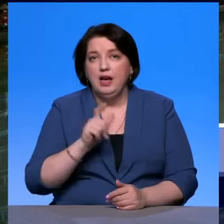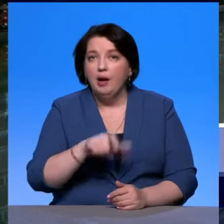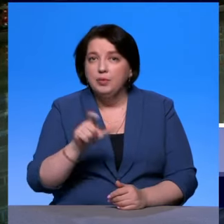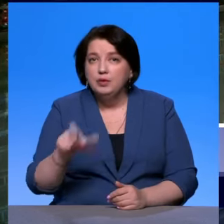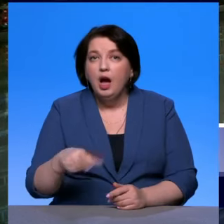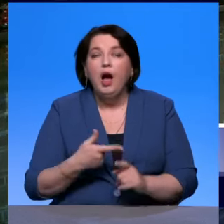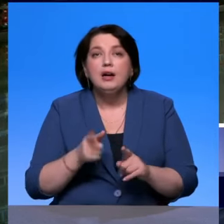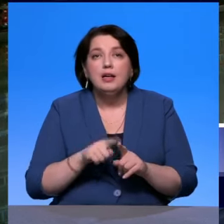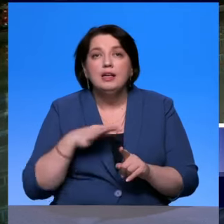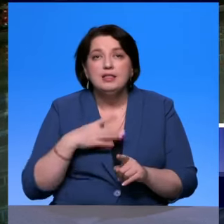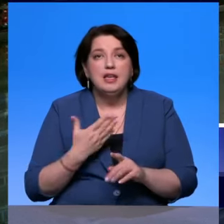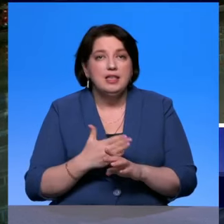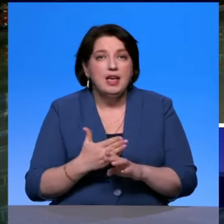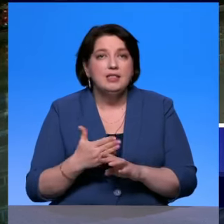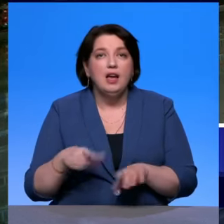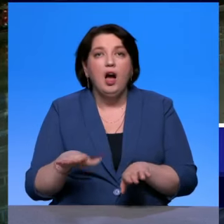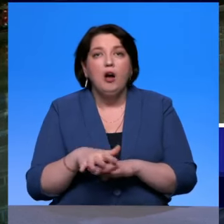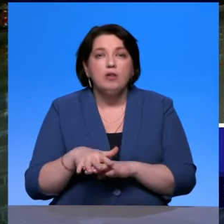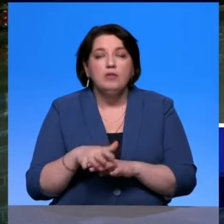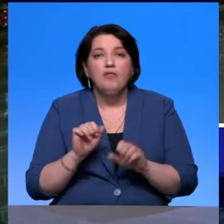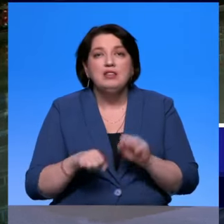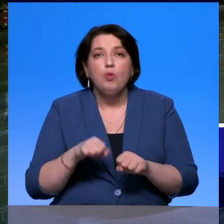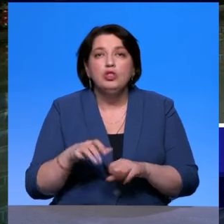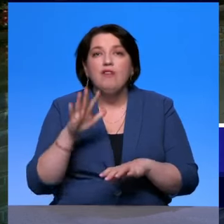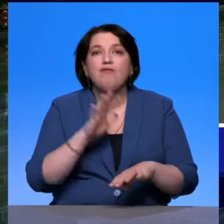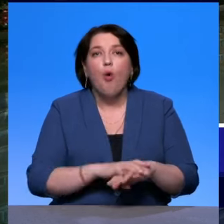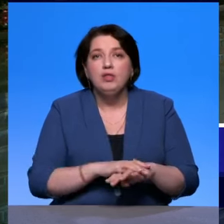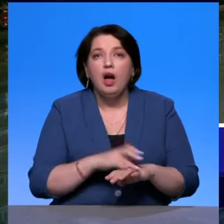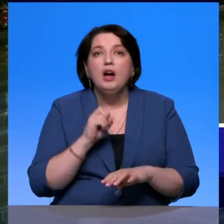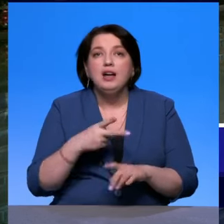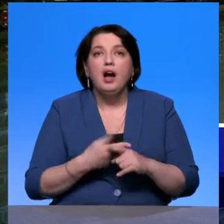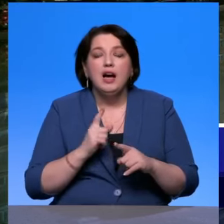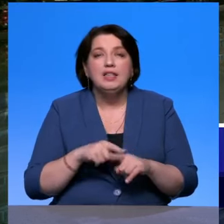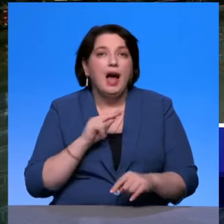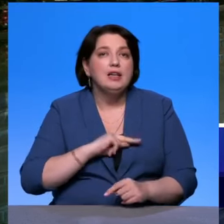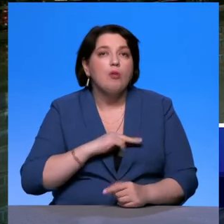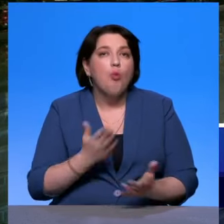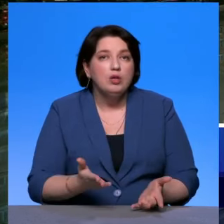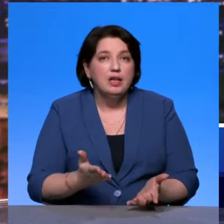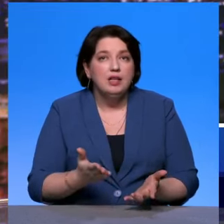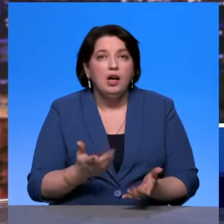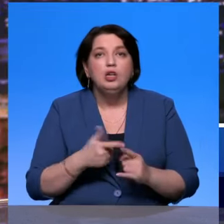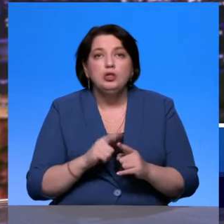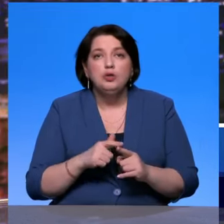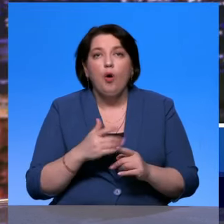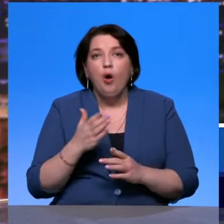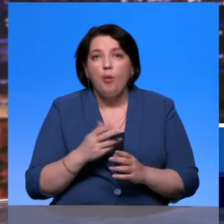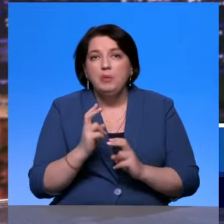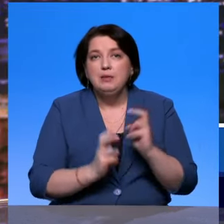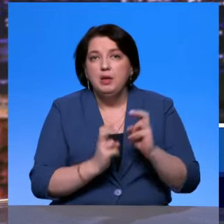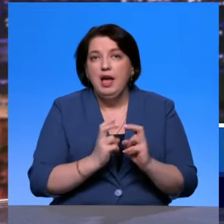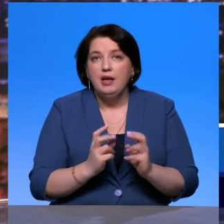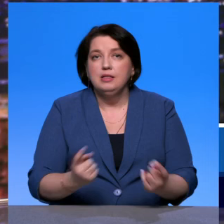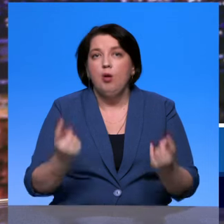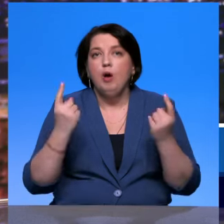маневренного фонда. А здесь очень важно понимать, как работает эта структура в часть того, что предприятие все-таки большое, это было там в